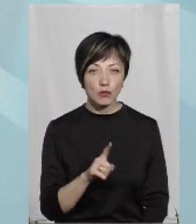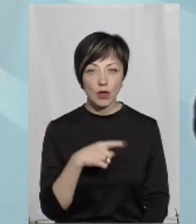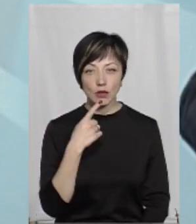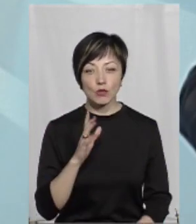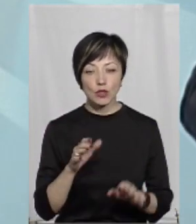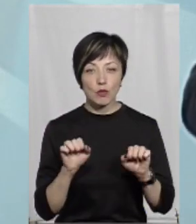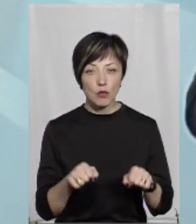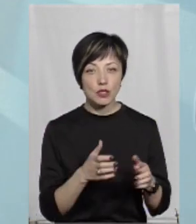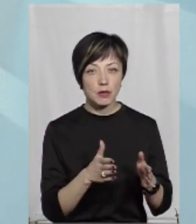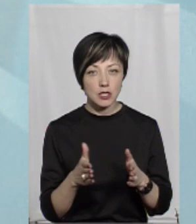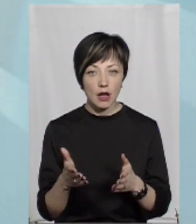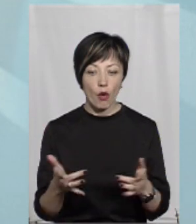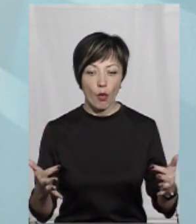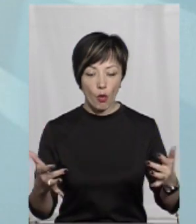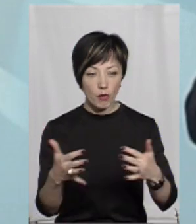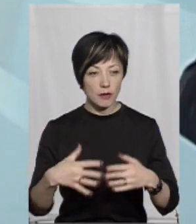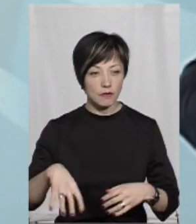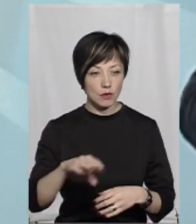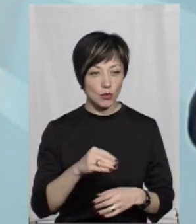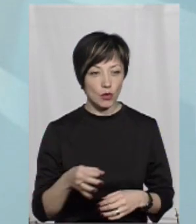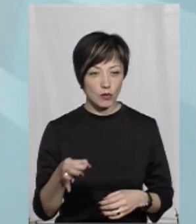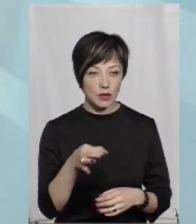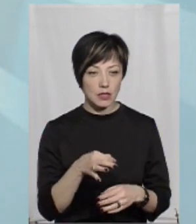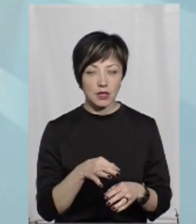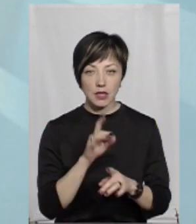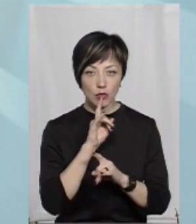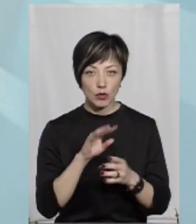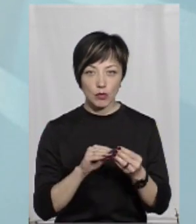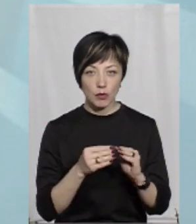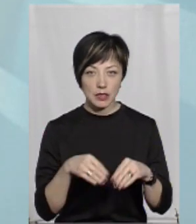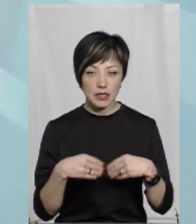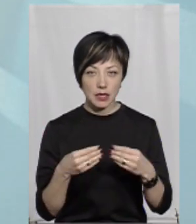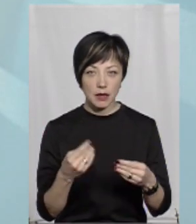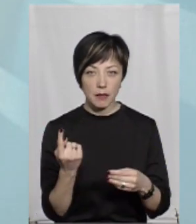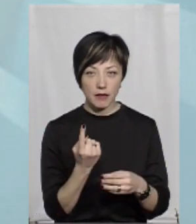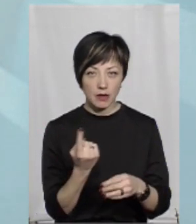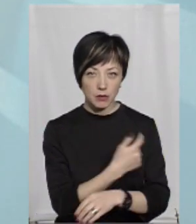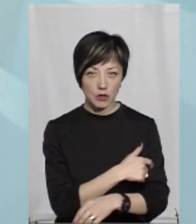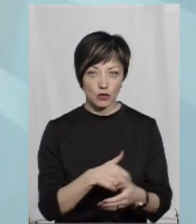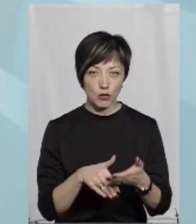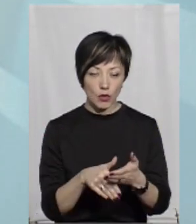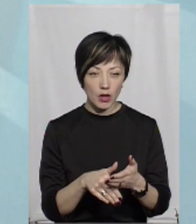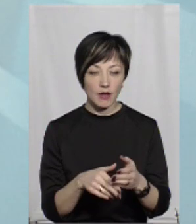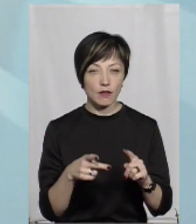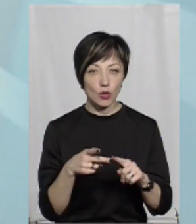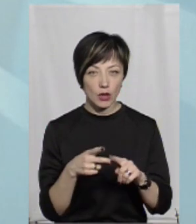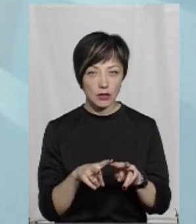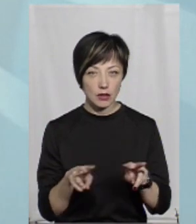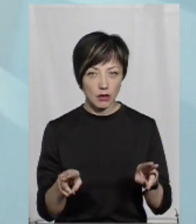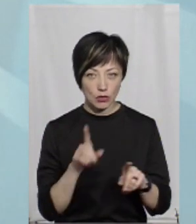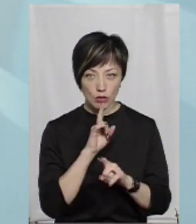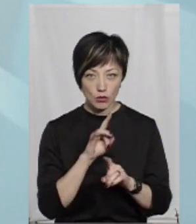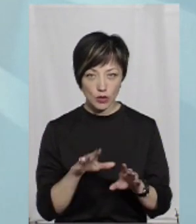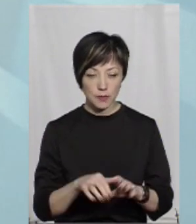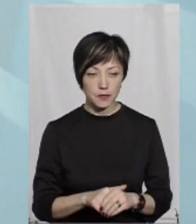буде спроможна мережа, яка охопить всю область. Абсолютно не буде проблем з наданням первинної медичності допомоги. І вторинної також